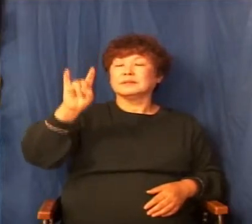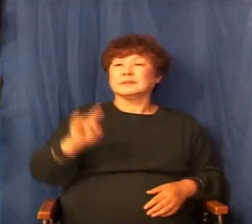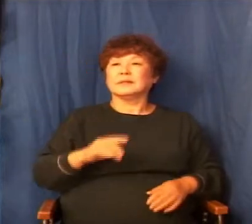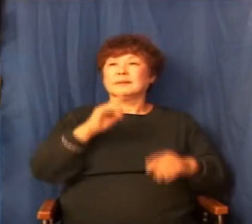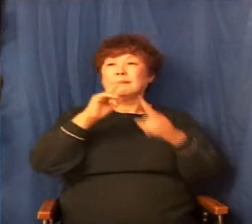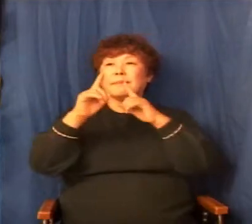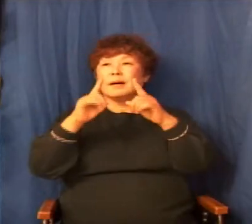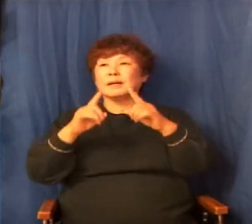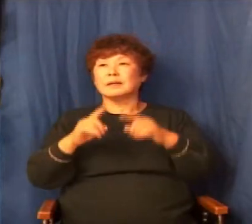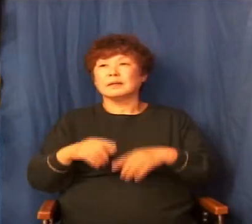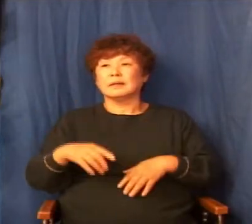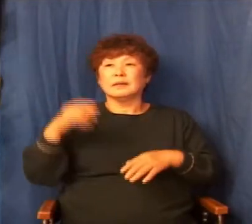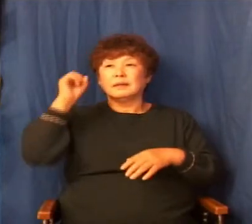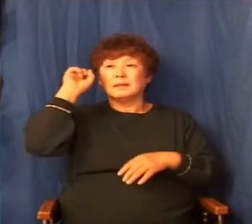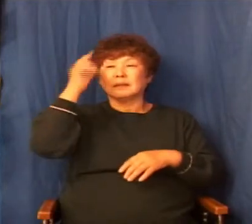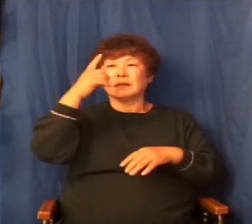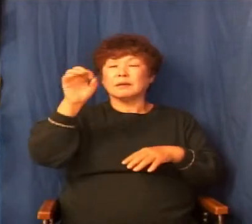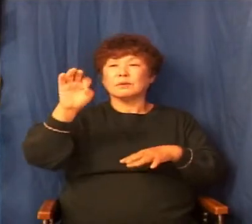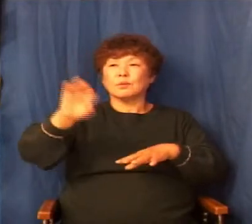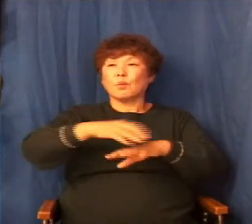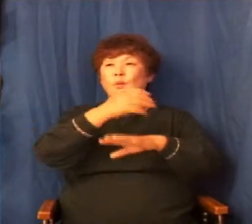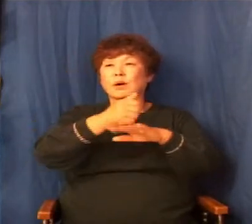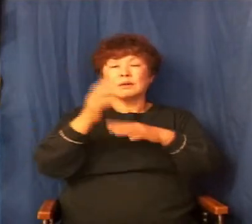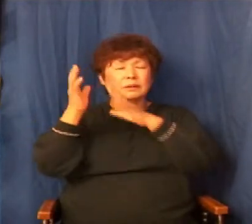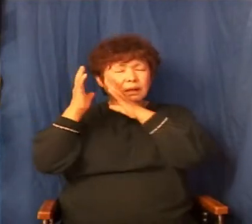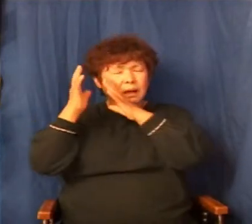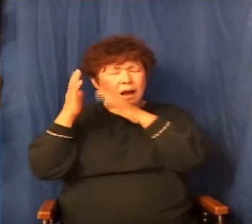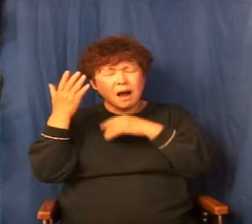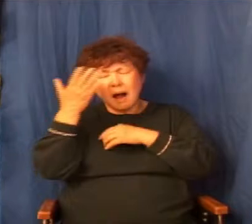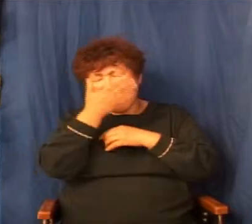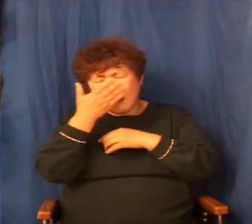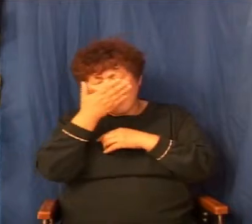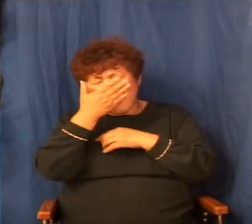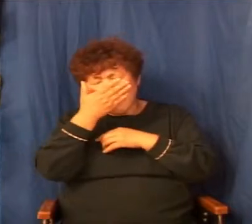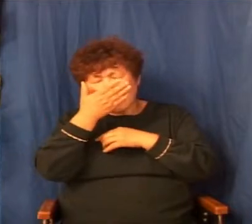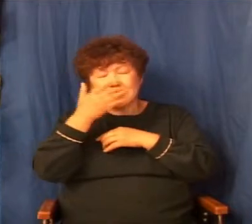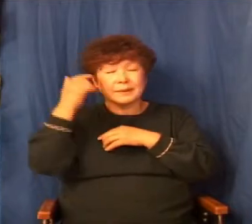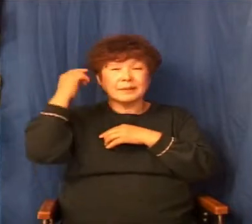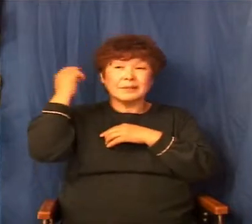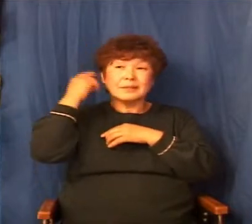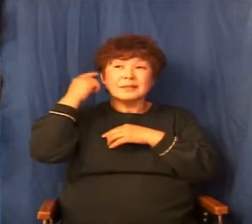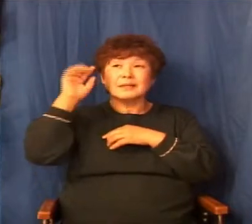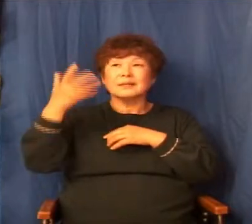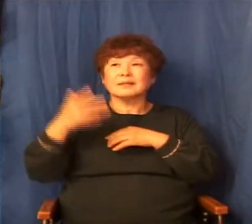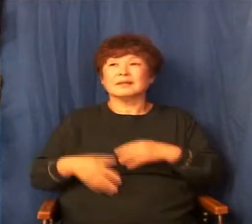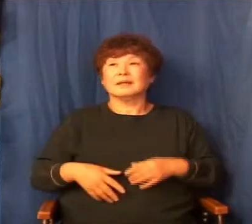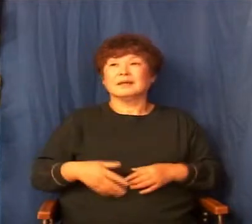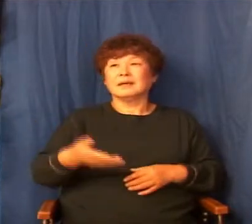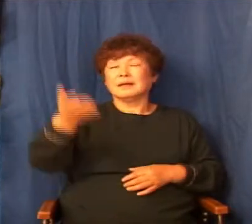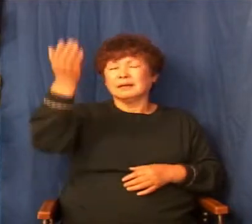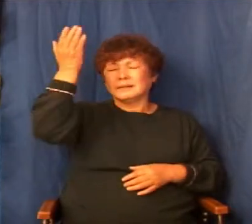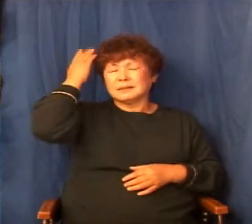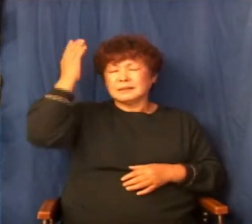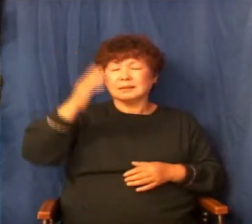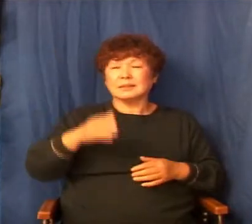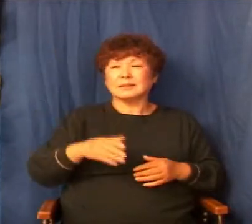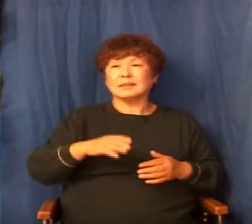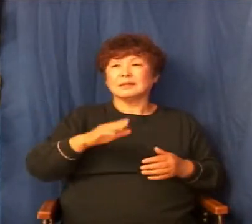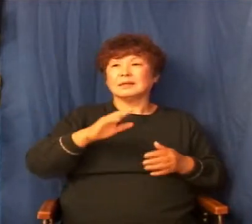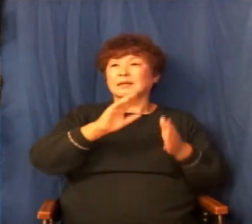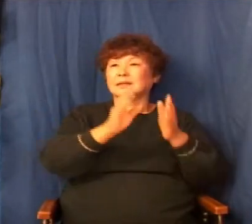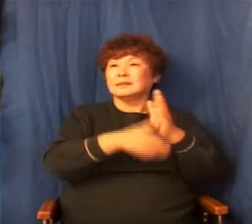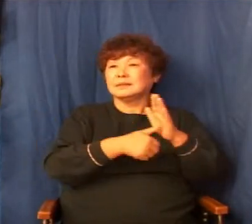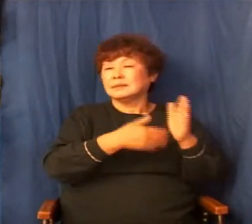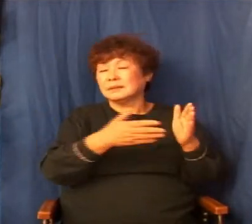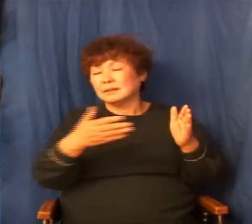들렸을까 지나온 세월이 주마등처럼 딱 지나오면서 하나님께서 내가 나에게 기회를 주신 거야.